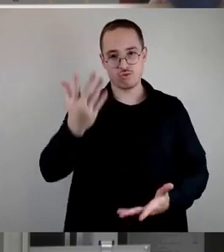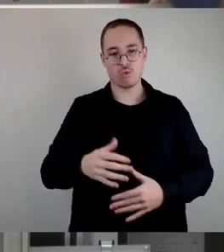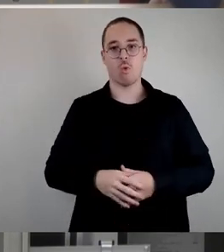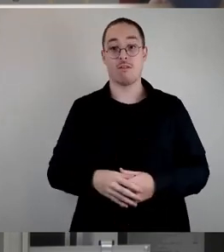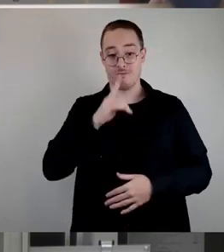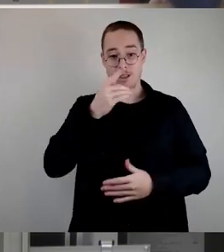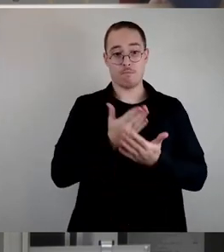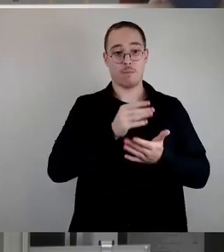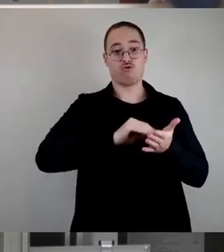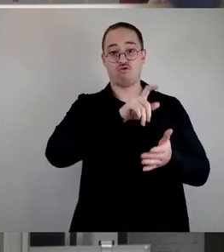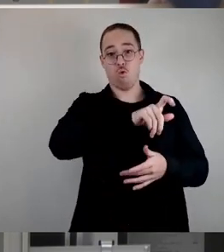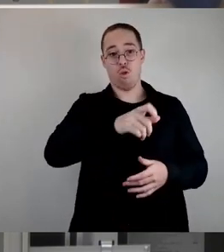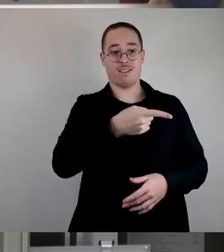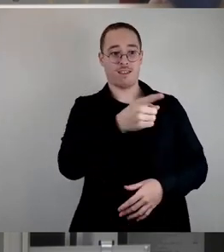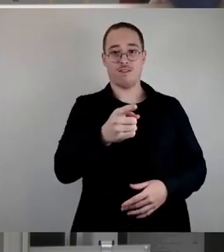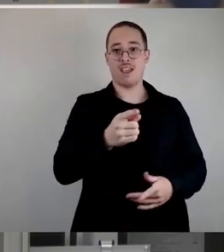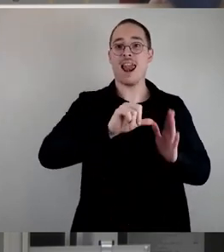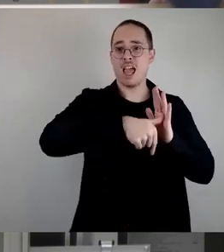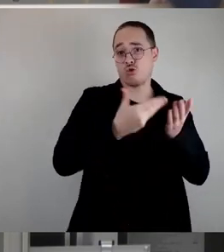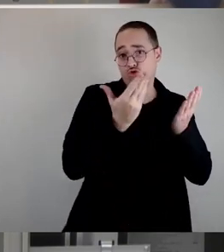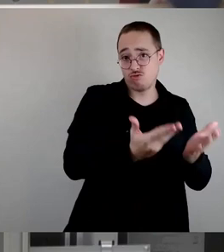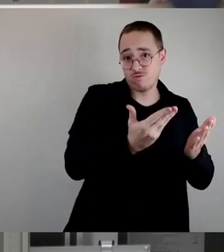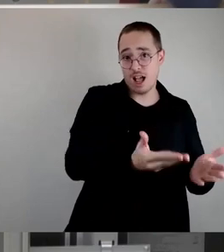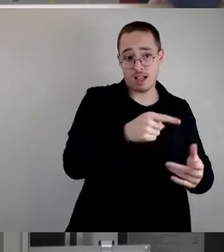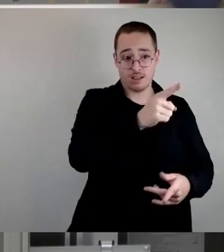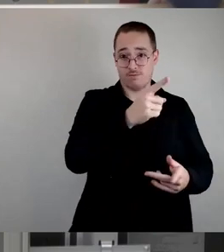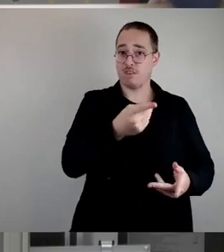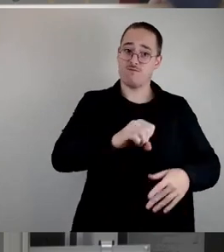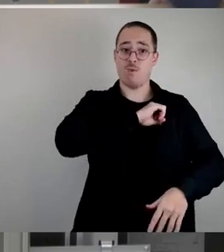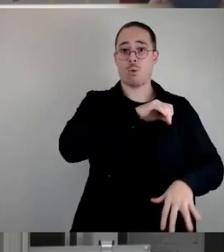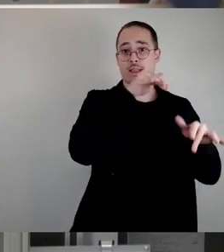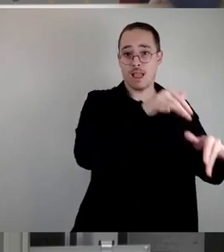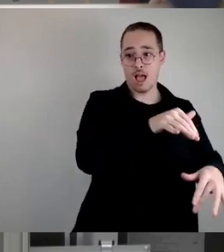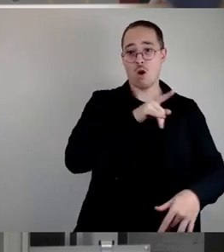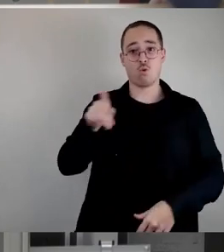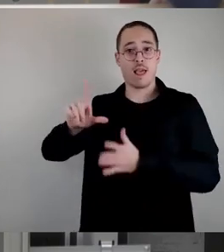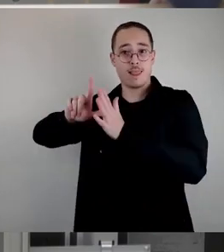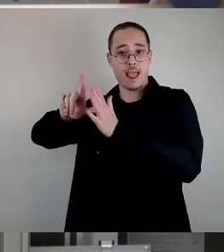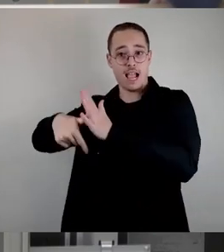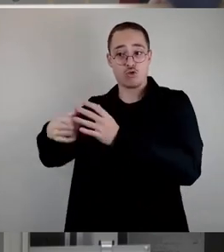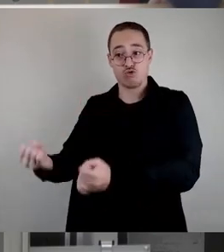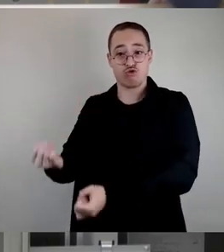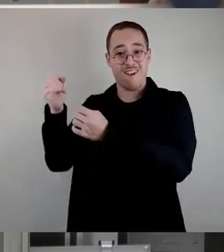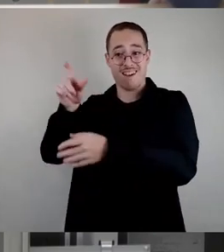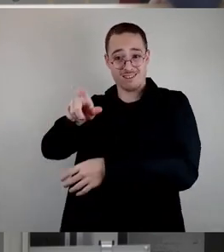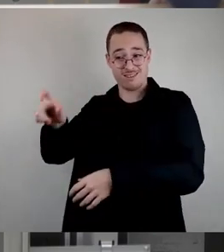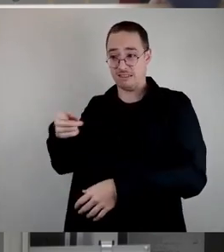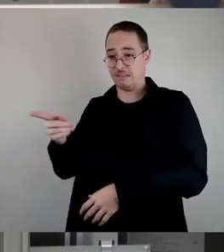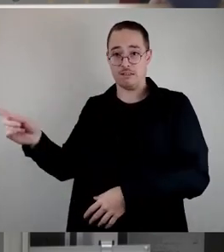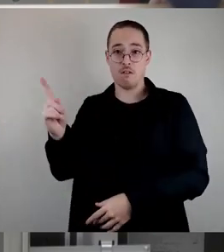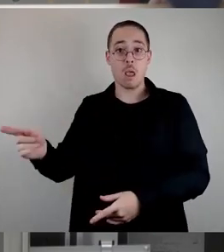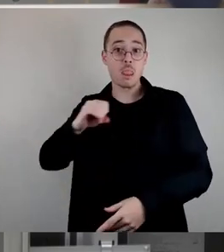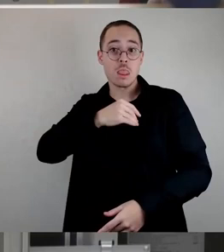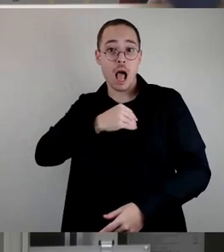und leistungsstärkere SchülerInnen dadurch nicht benachteiligt werden. jetzt der Vorschlag des Bildungsbürgermeisters, von dem man in der Zeitung lesen